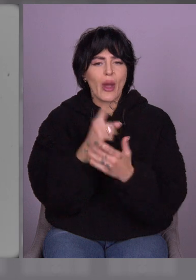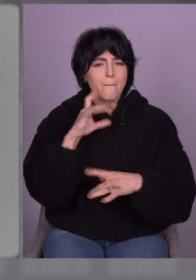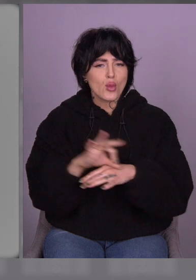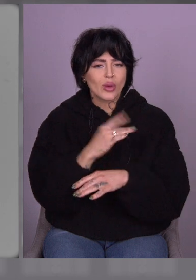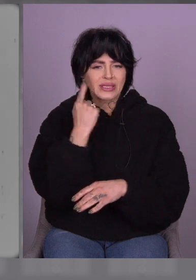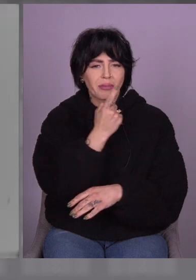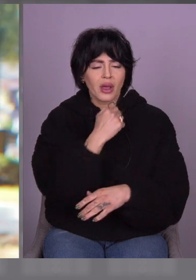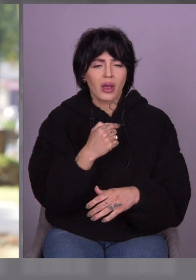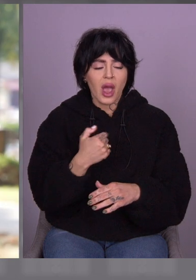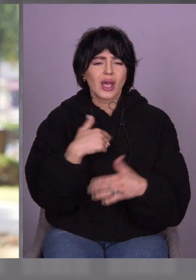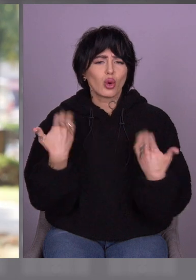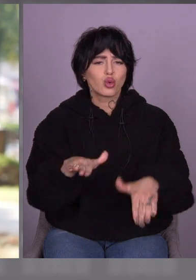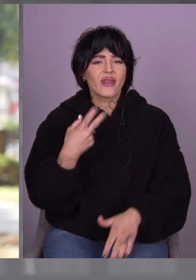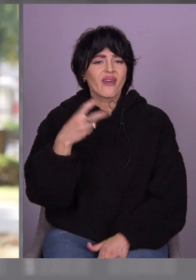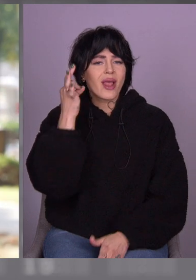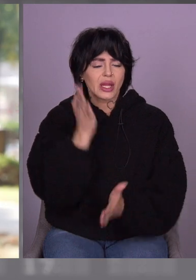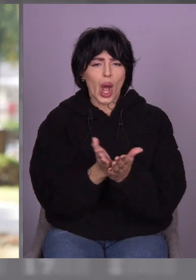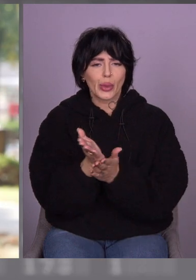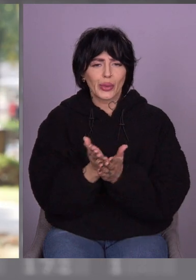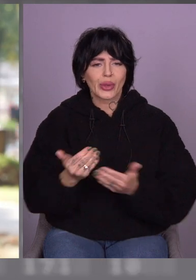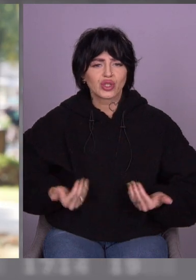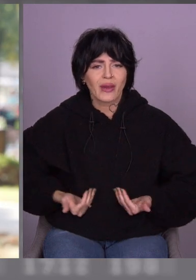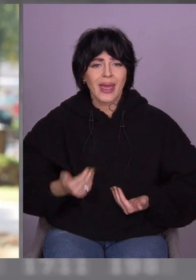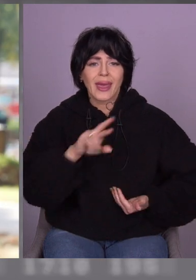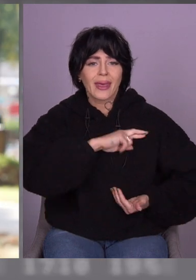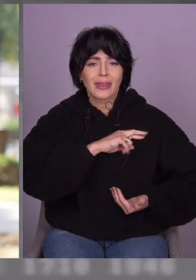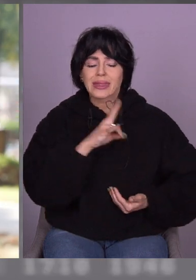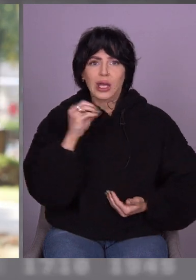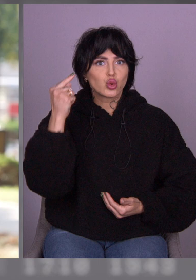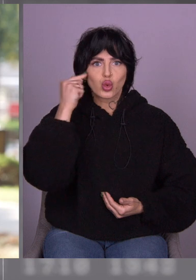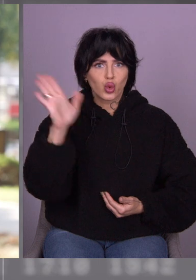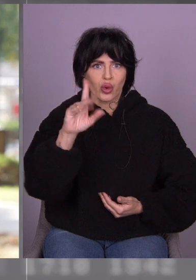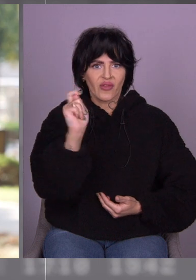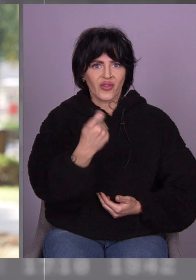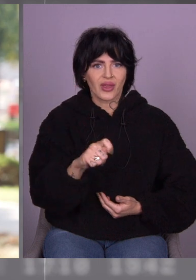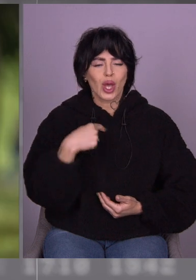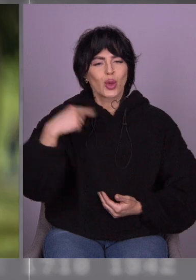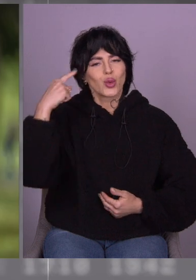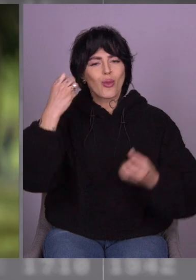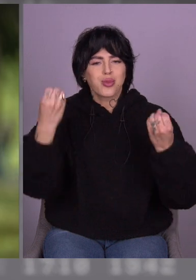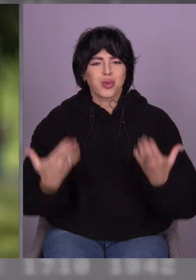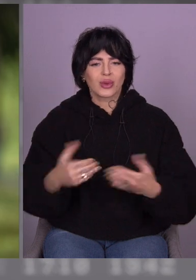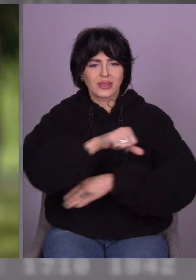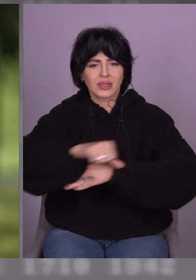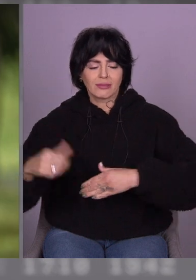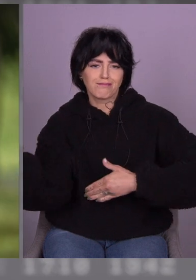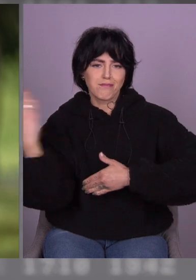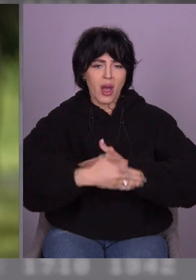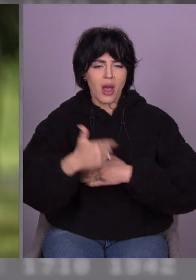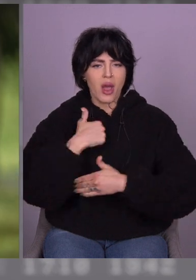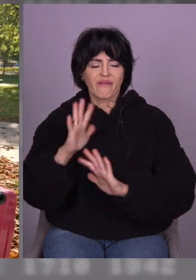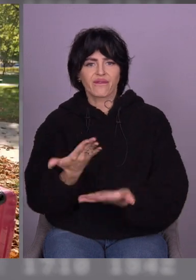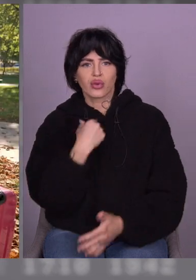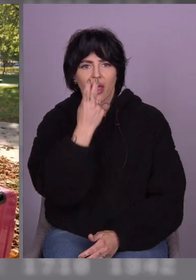в Іспанії вже 20 років. І я просто не думала, що буде війна. Я просто думала, що закрить кордони. І я його не побачу, тому ми про